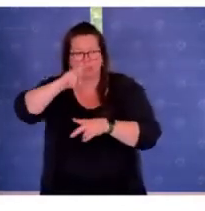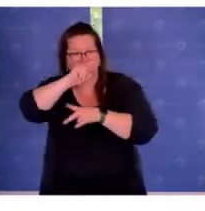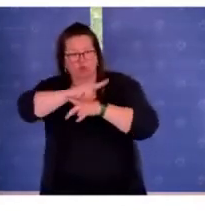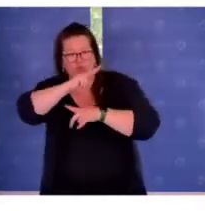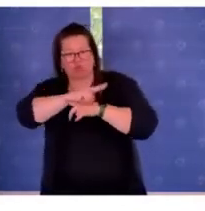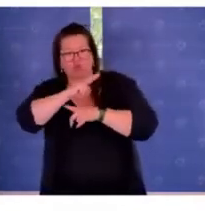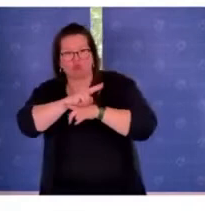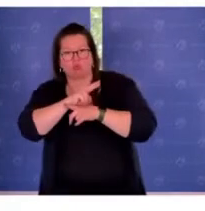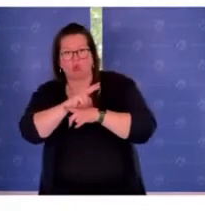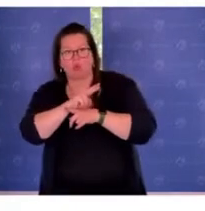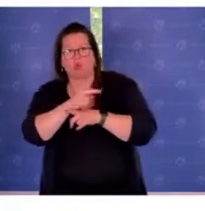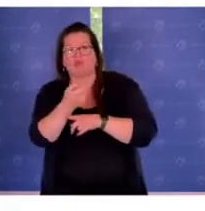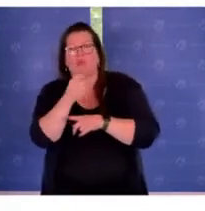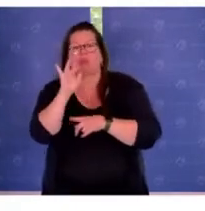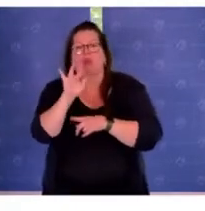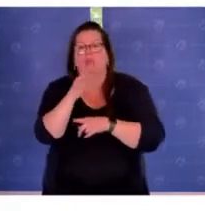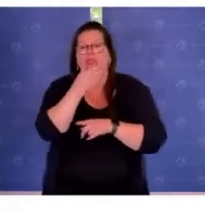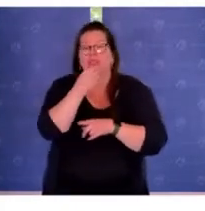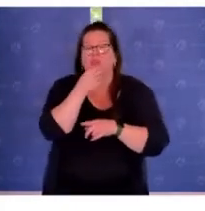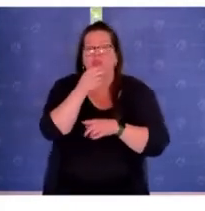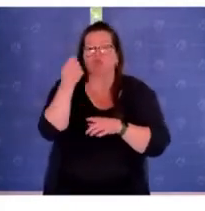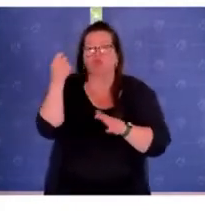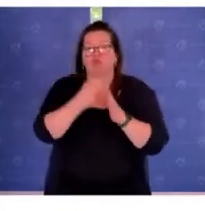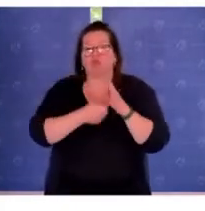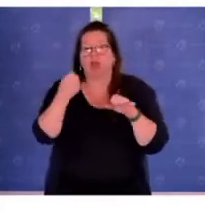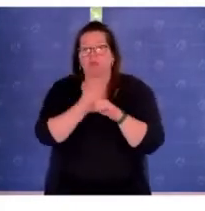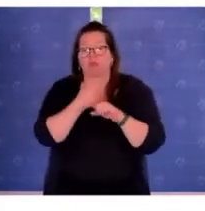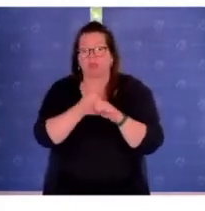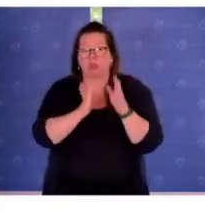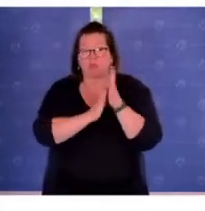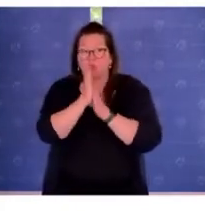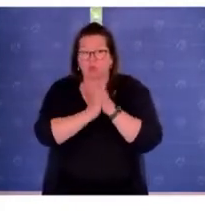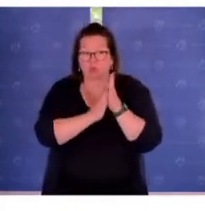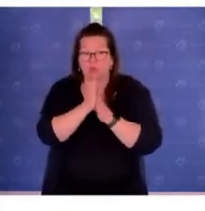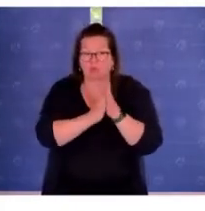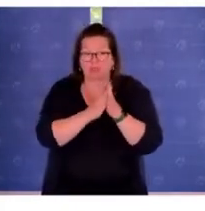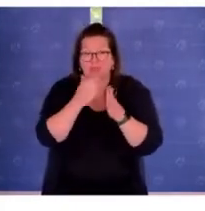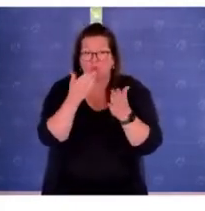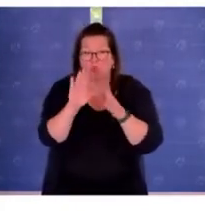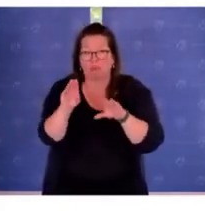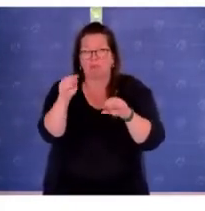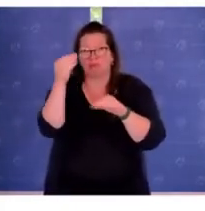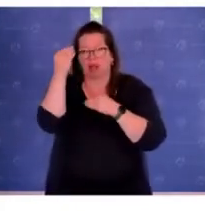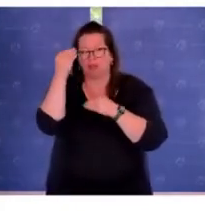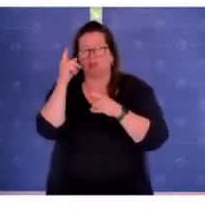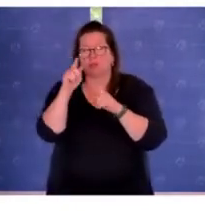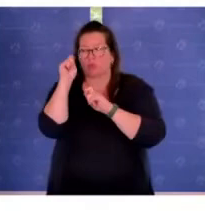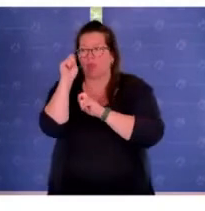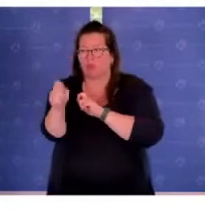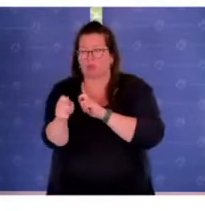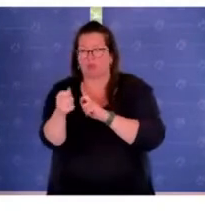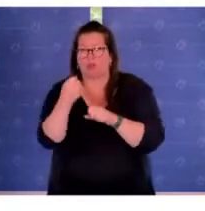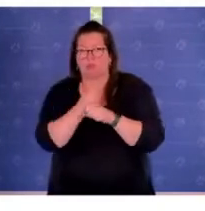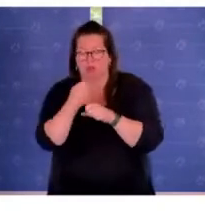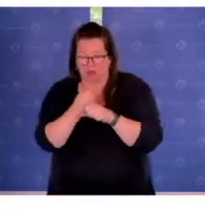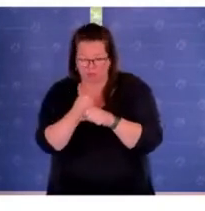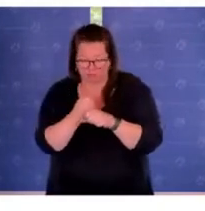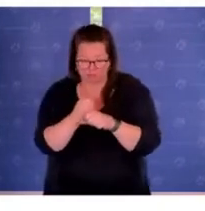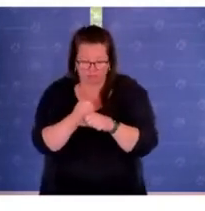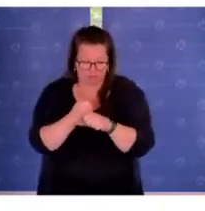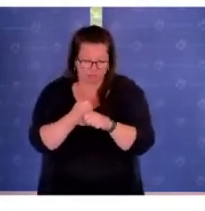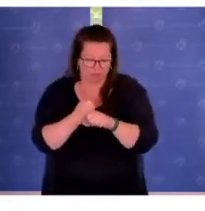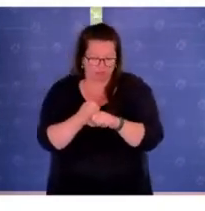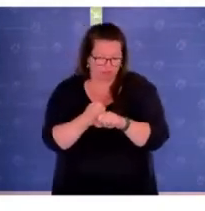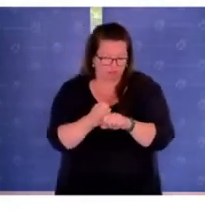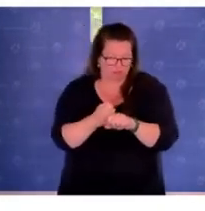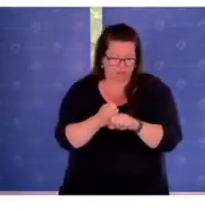Zeugen von antisemitischen Straftaten werden, dazu zu motivieren, diese auch zu melden und zur Anzeige zu bringen. Aller Wahrscheinlichkeit